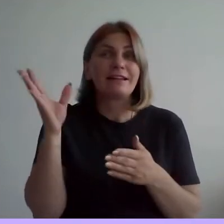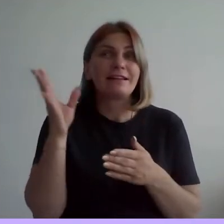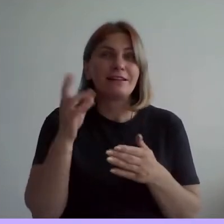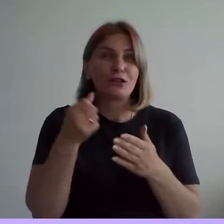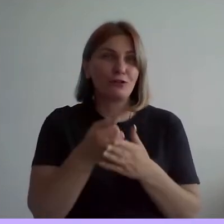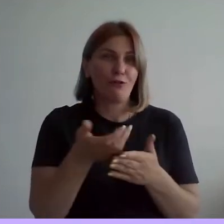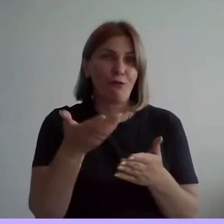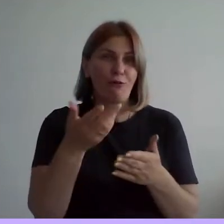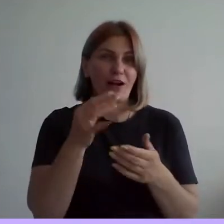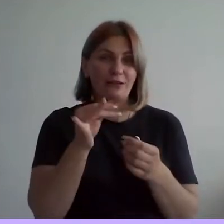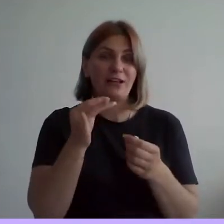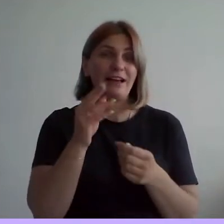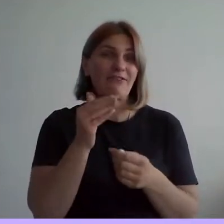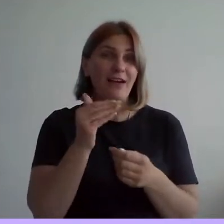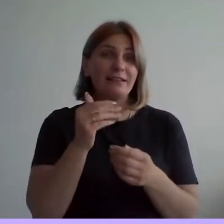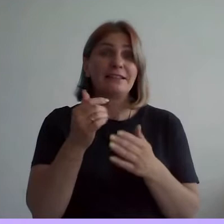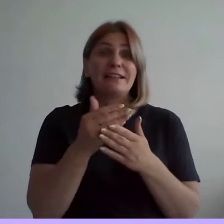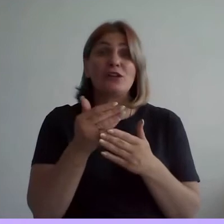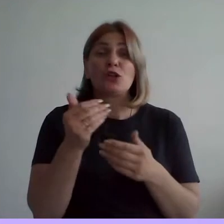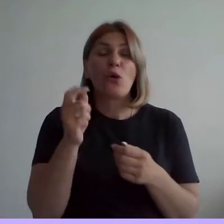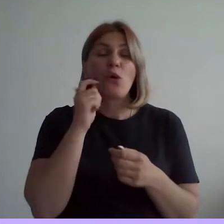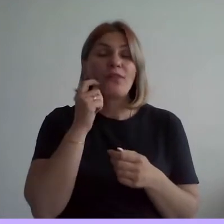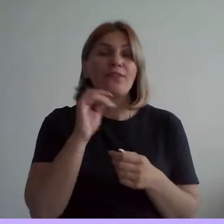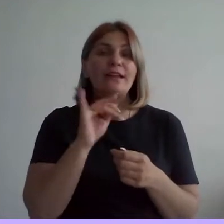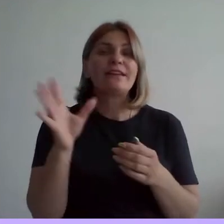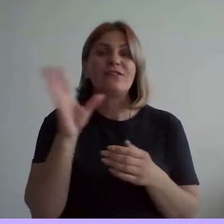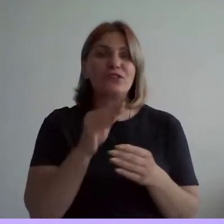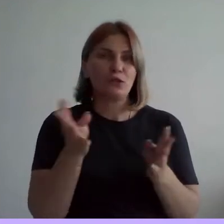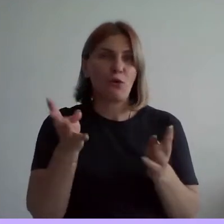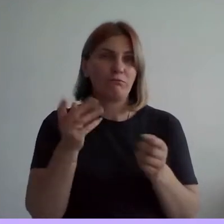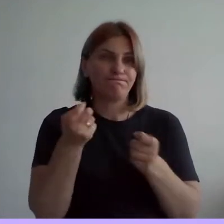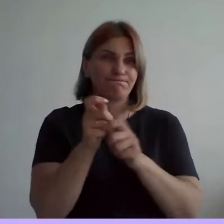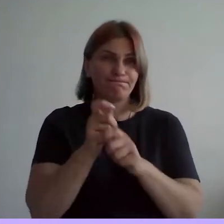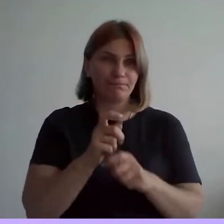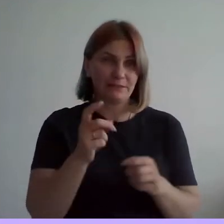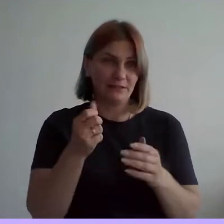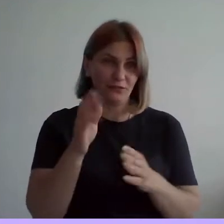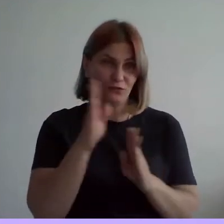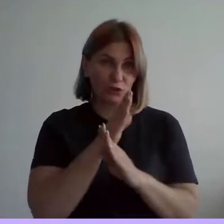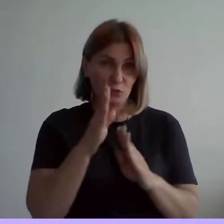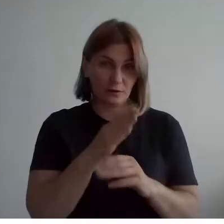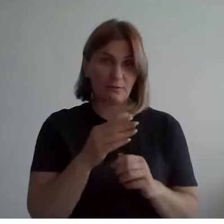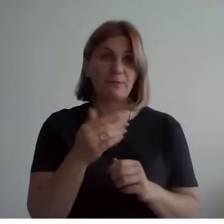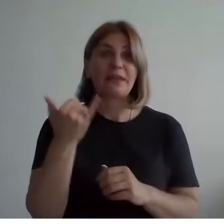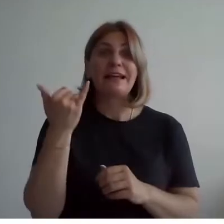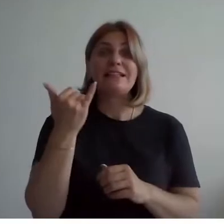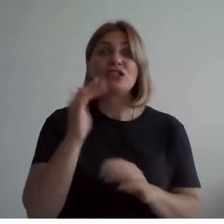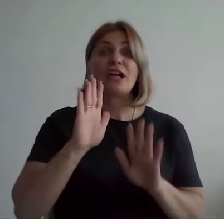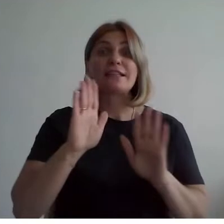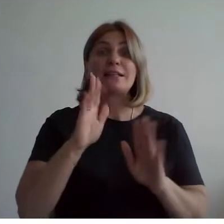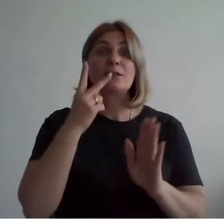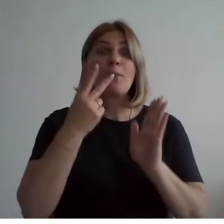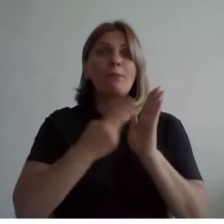разные судьбы сплетаются воедино. Собственно говоря, сейчас нам режиссер покажет на экран кадры с